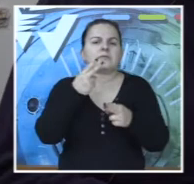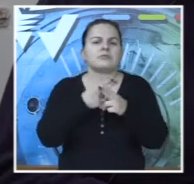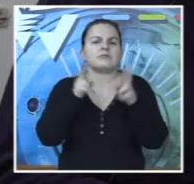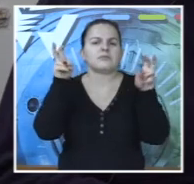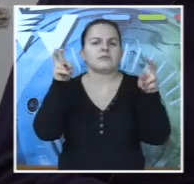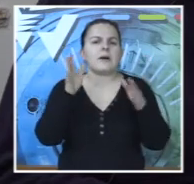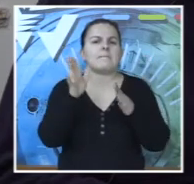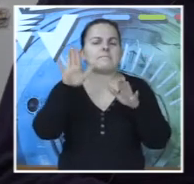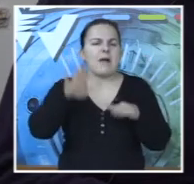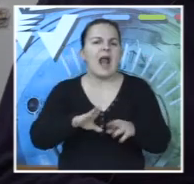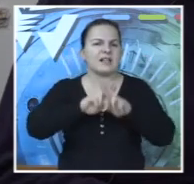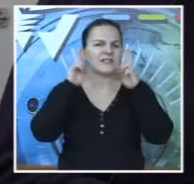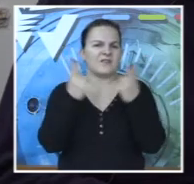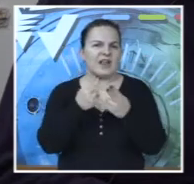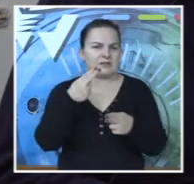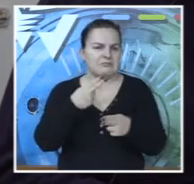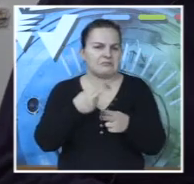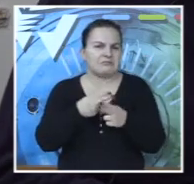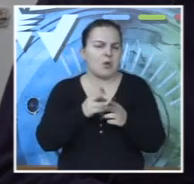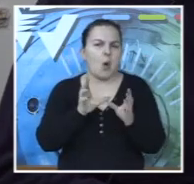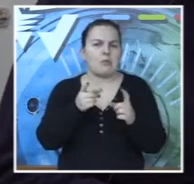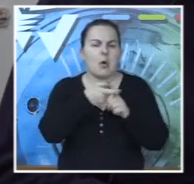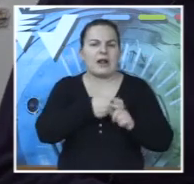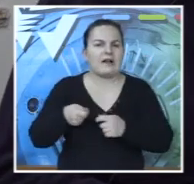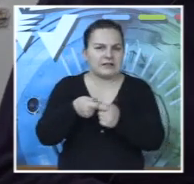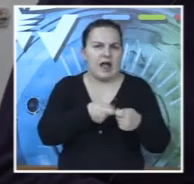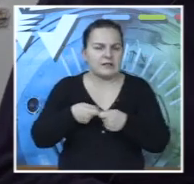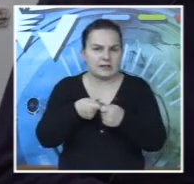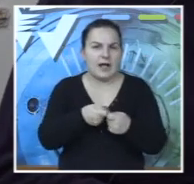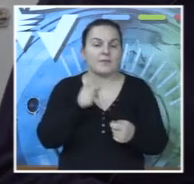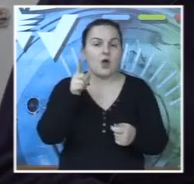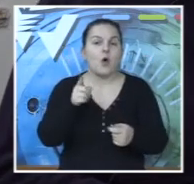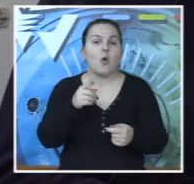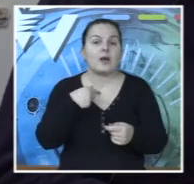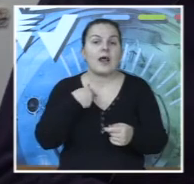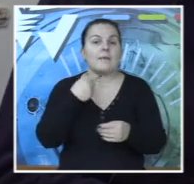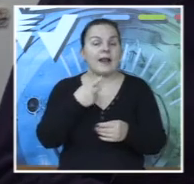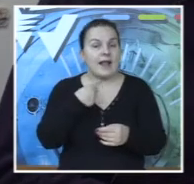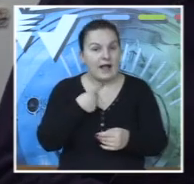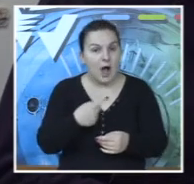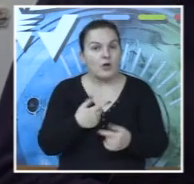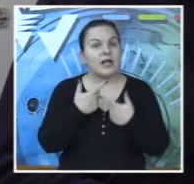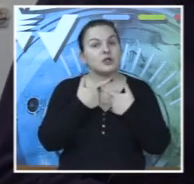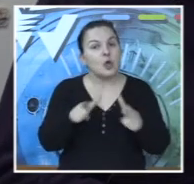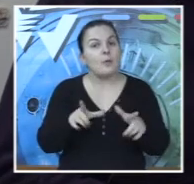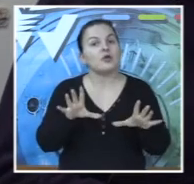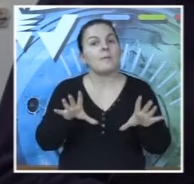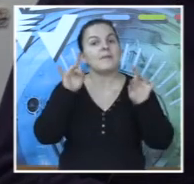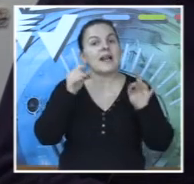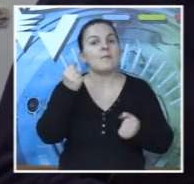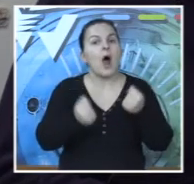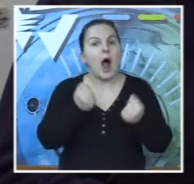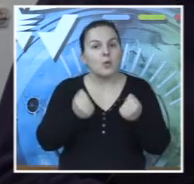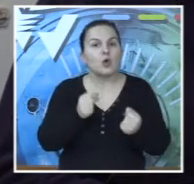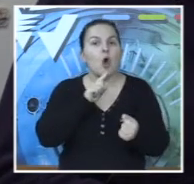organizacije Mali Svijet iz Dubaja Voja Đorđević koji nam je rekao da slobodno